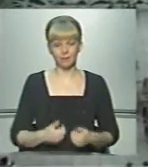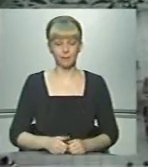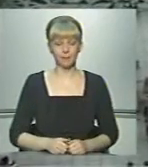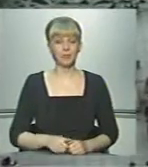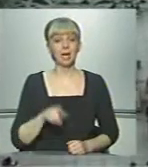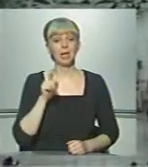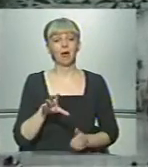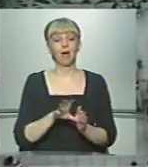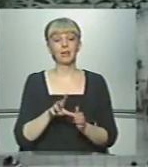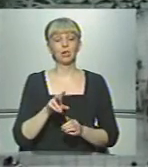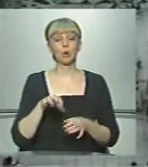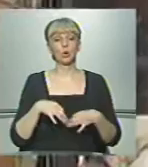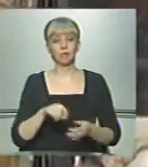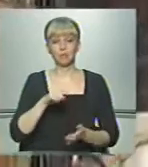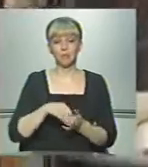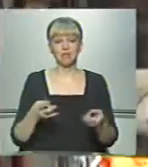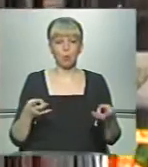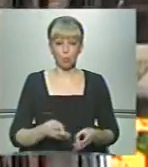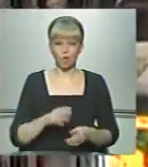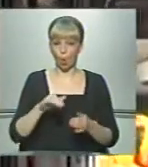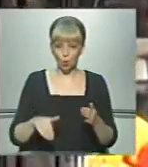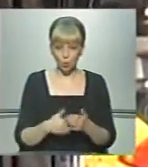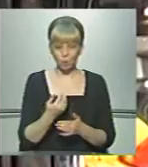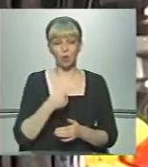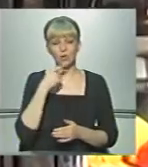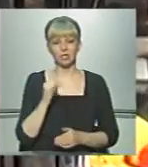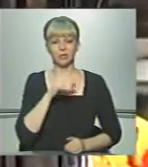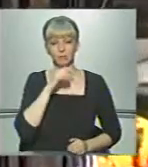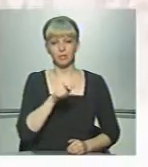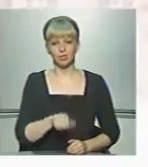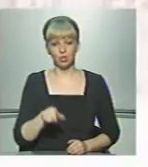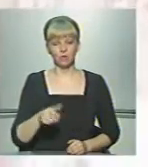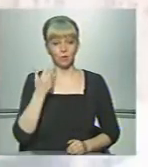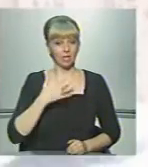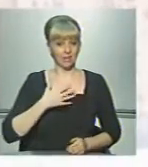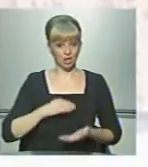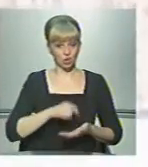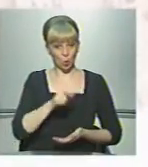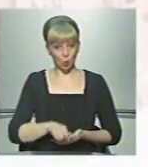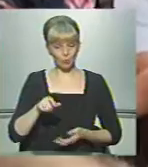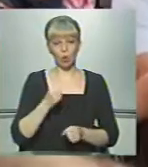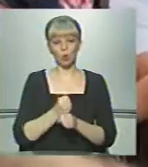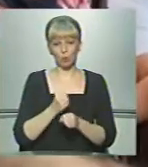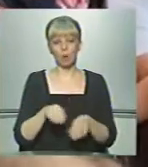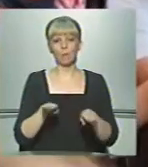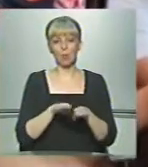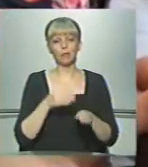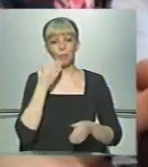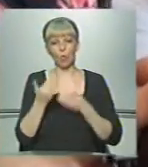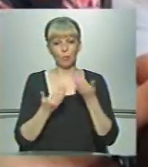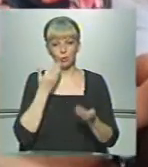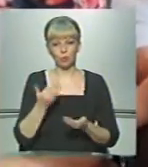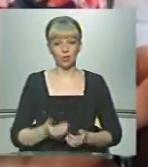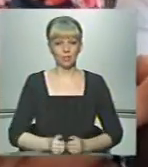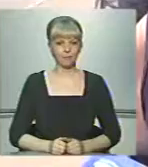Про те, що електротранспорт у місті потребує оновлення, говорили і чернівчани, коли наші кореспонденти робили подібні опитування.